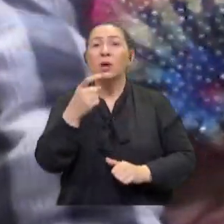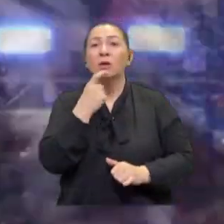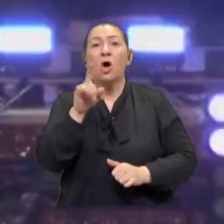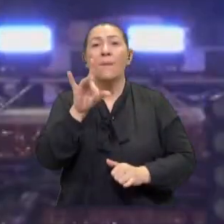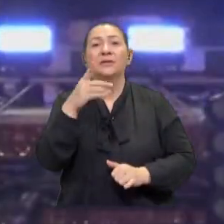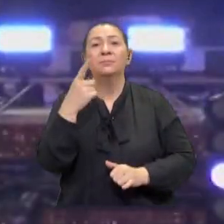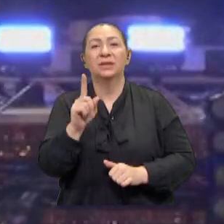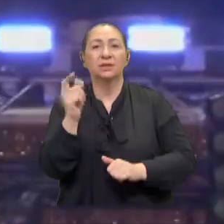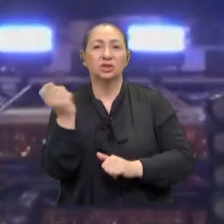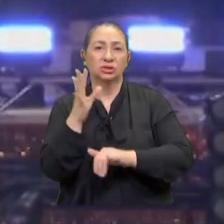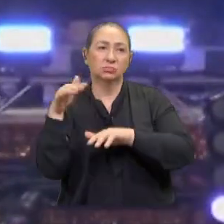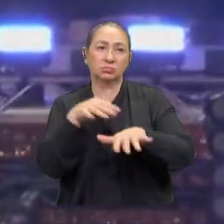15 bin kişi alındı. İzlediğiniz teşekkür